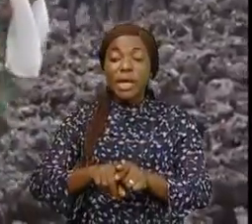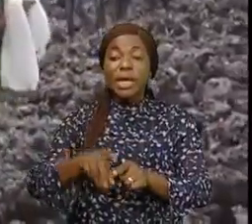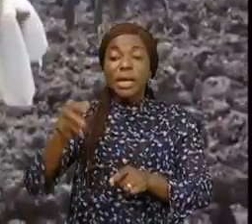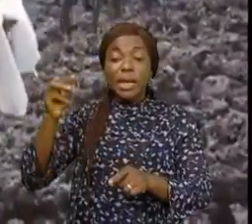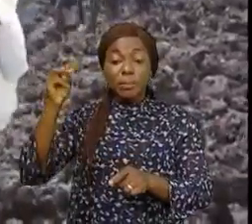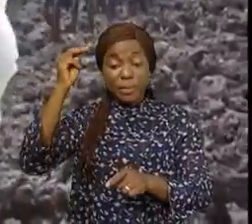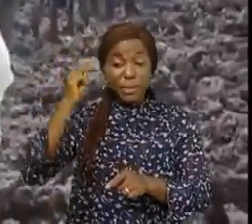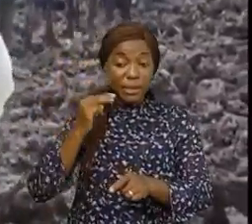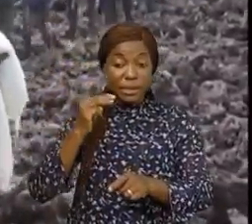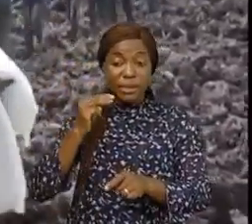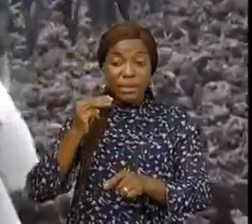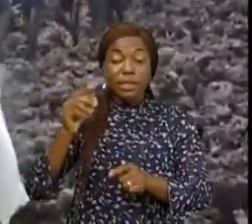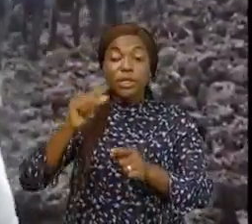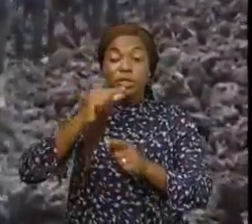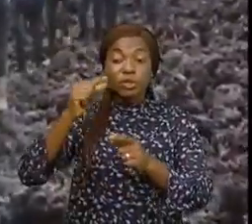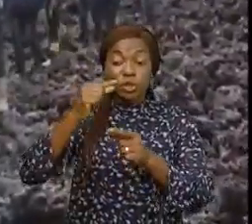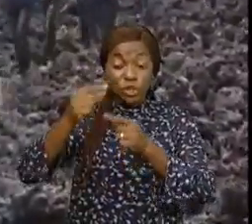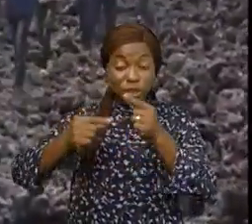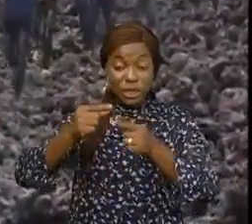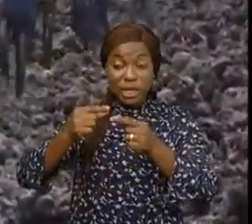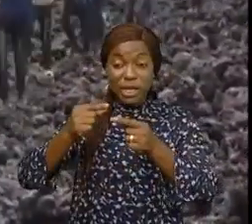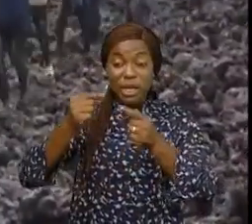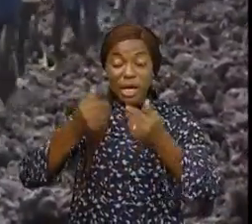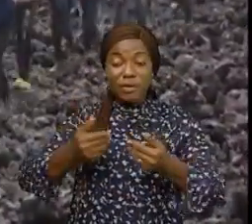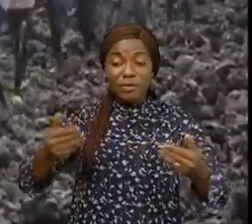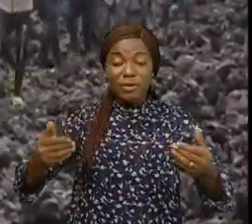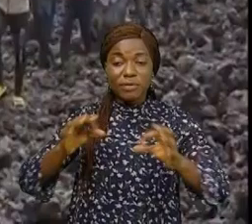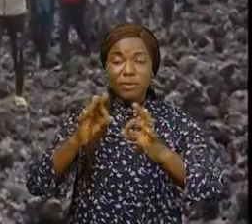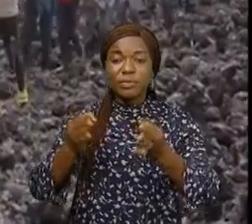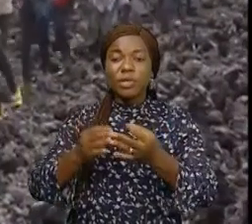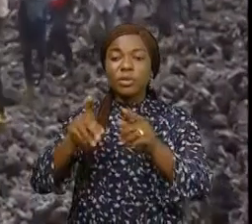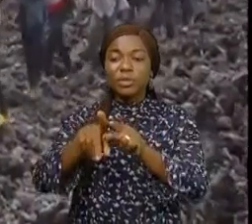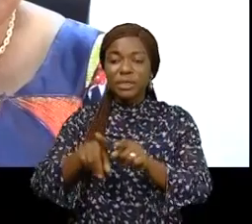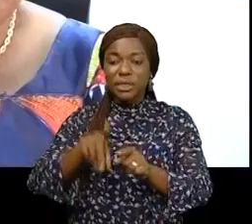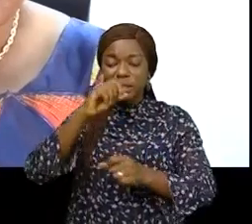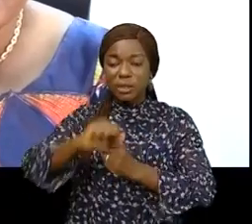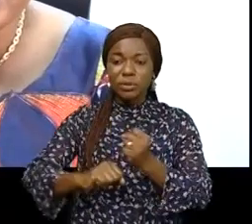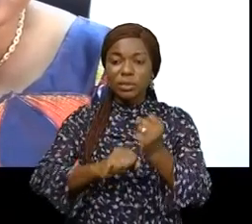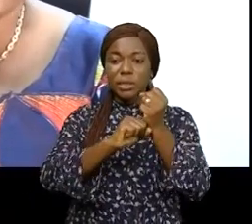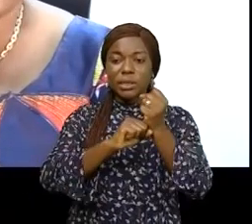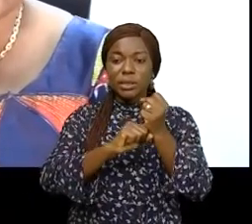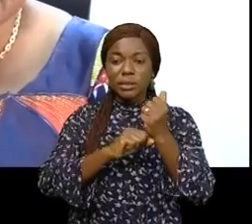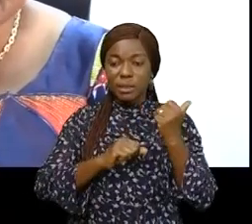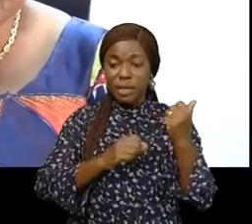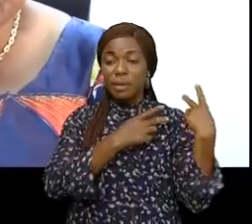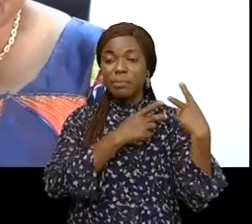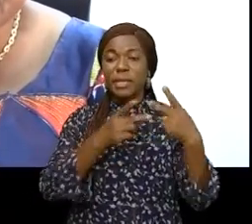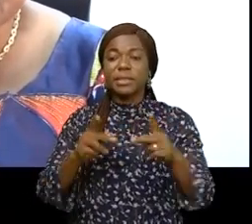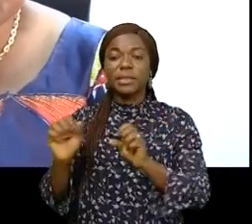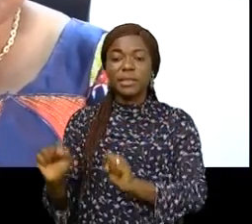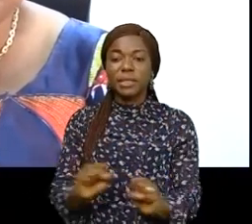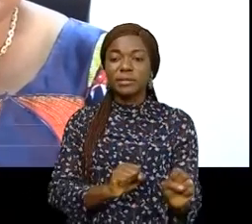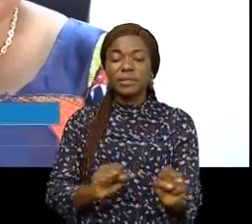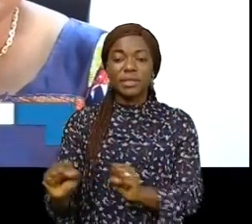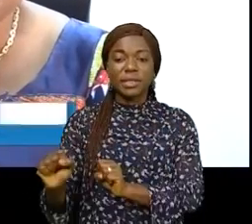Luceba exprime au nom du gouvernement la solidarité aux compatriotes du Nord Kivu. Pendant que les activités